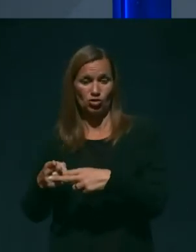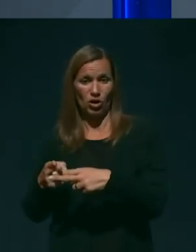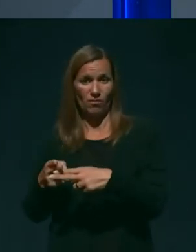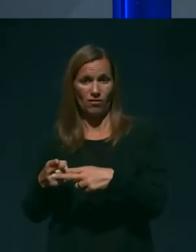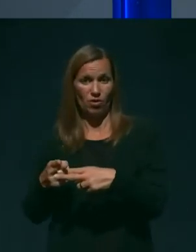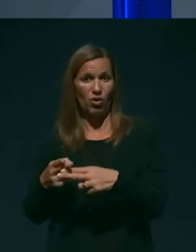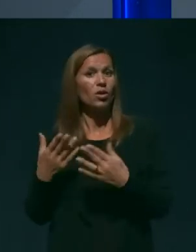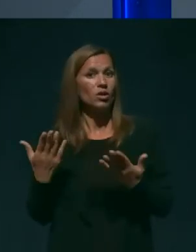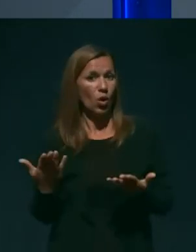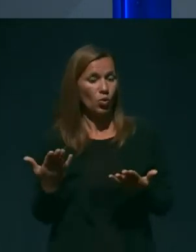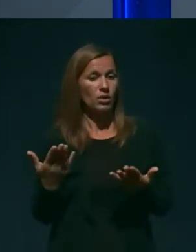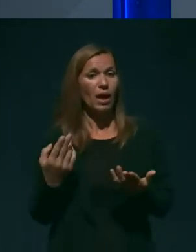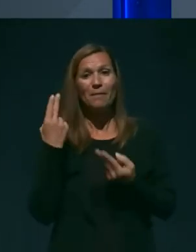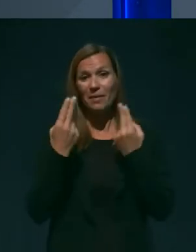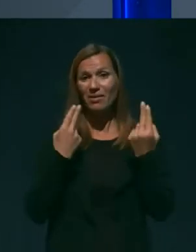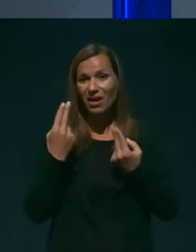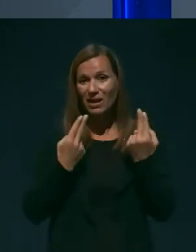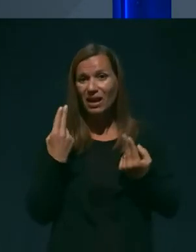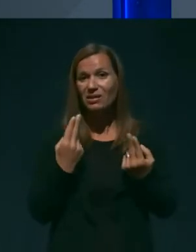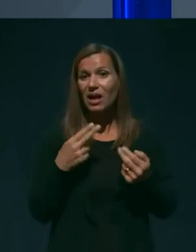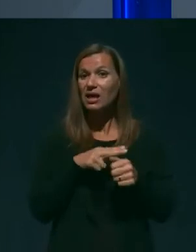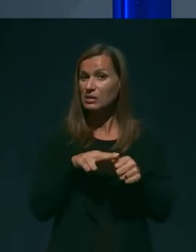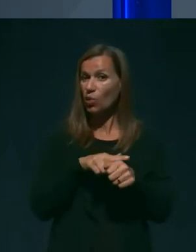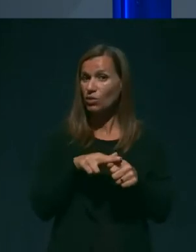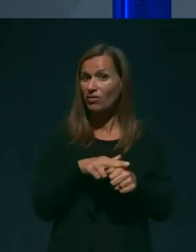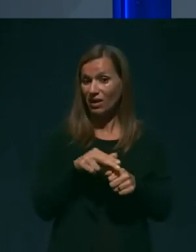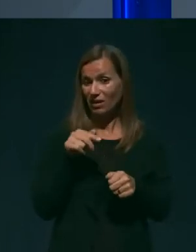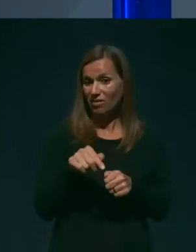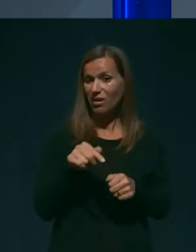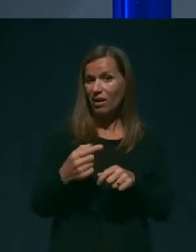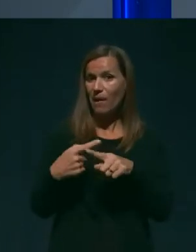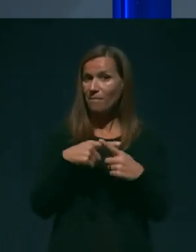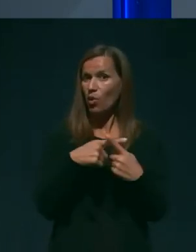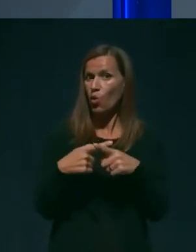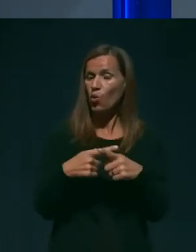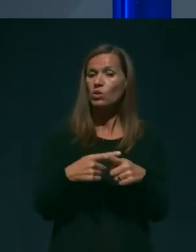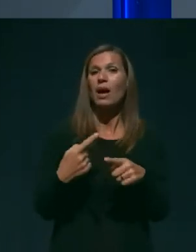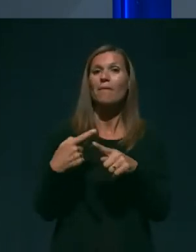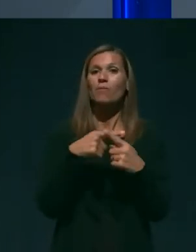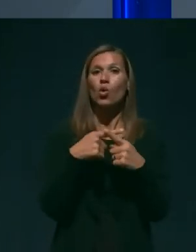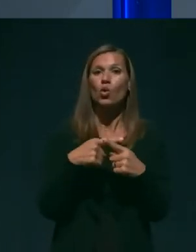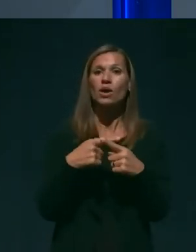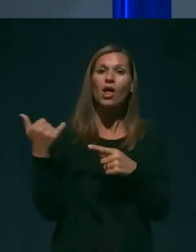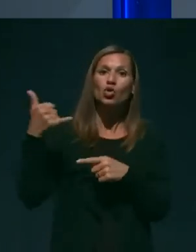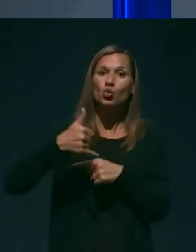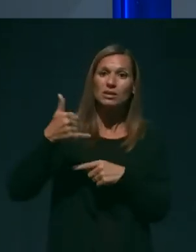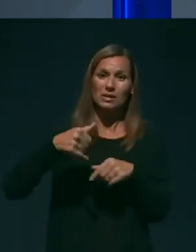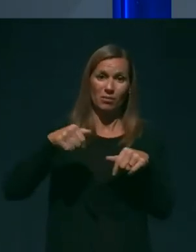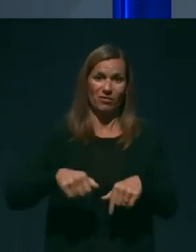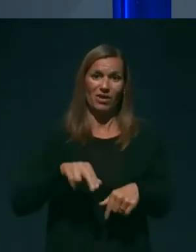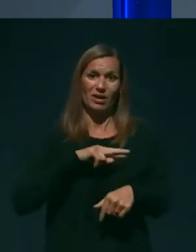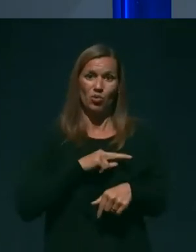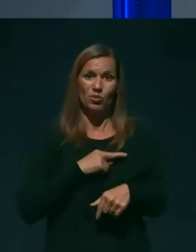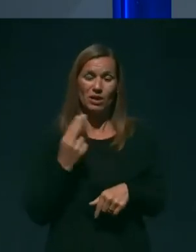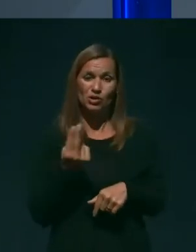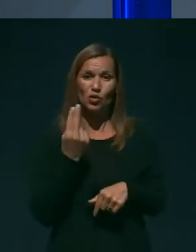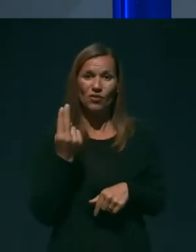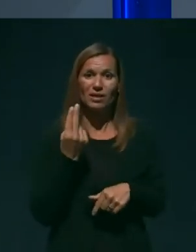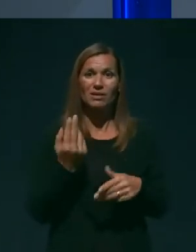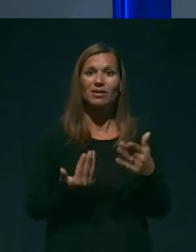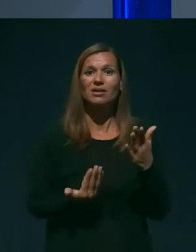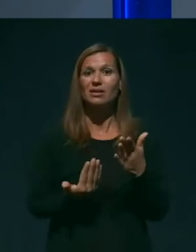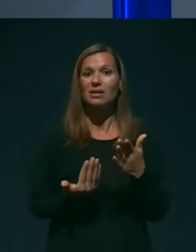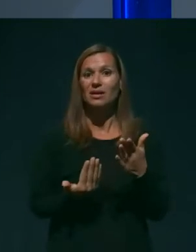preverjanje, izpolnjevanja tega pogoja, pogoja turizma v Republiki Sloveniji za na